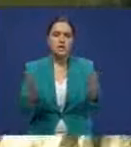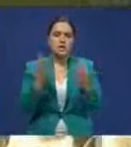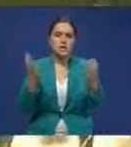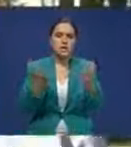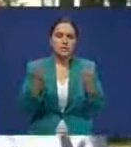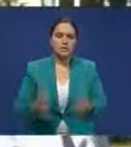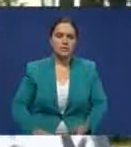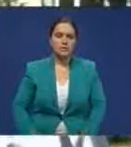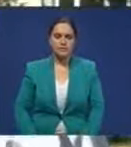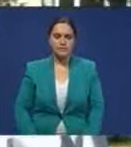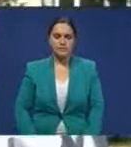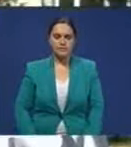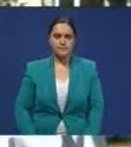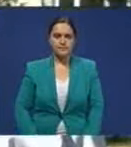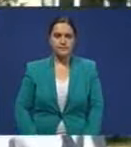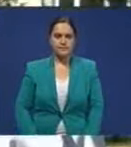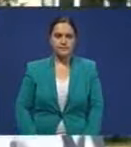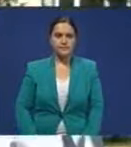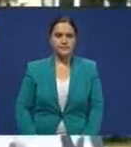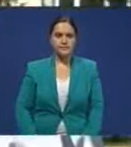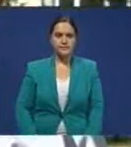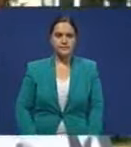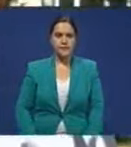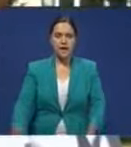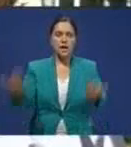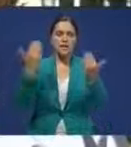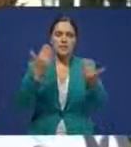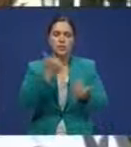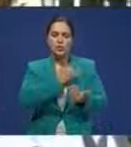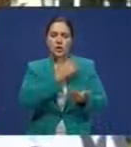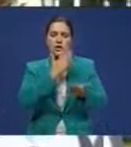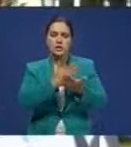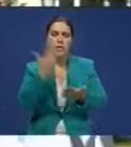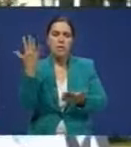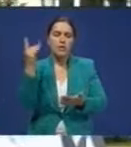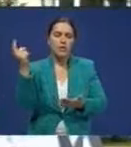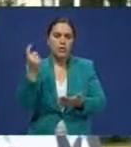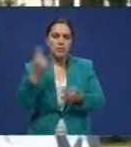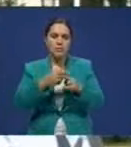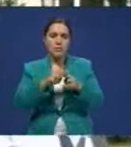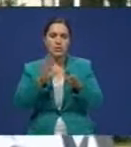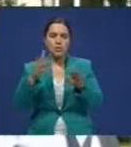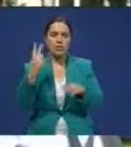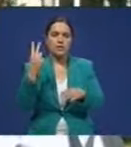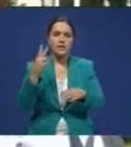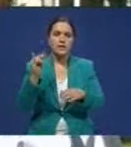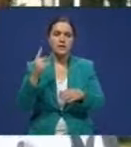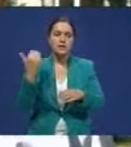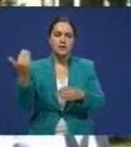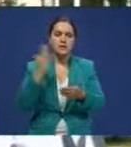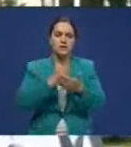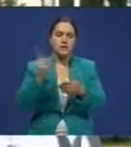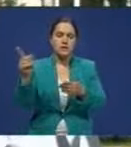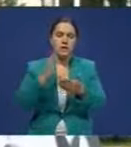приорали. Сегодня у нас в районе есть пять племенных хозяйств и только два из них занимаются разведением овец каракулевой